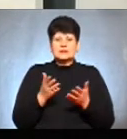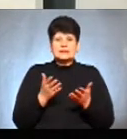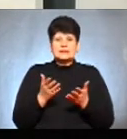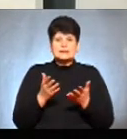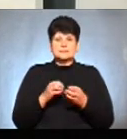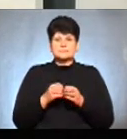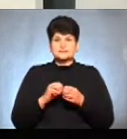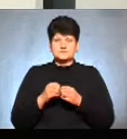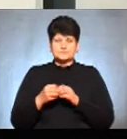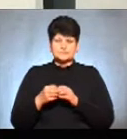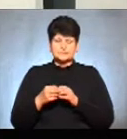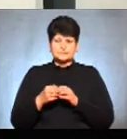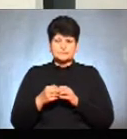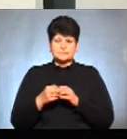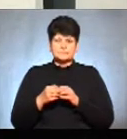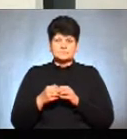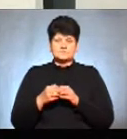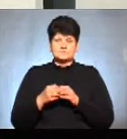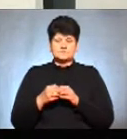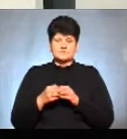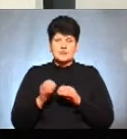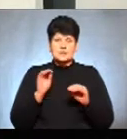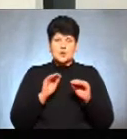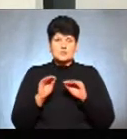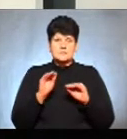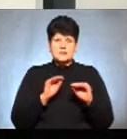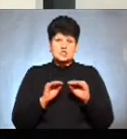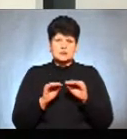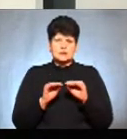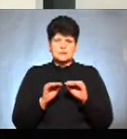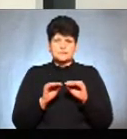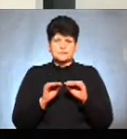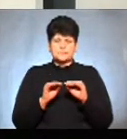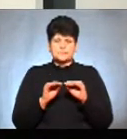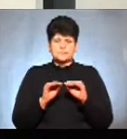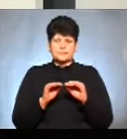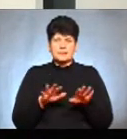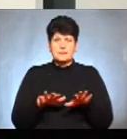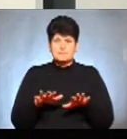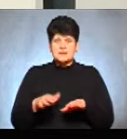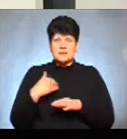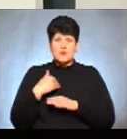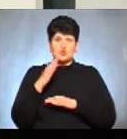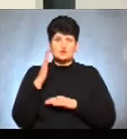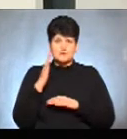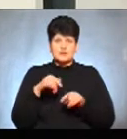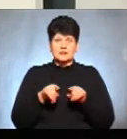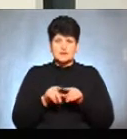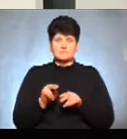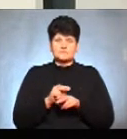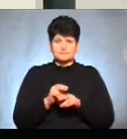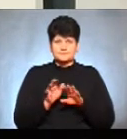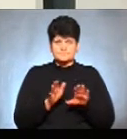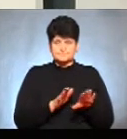неурядиці з розміщенням місць для голосування, так само поправили.